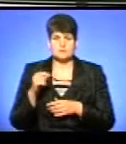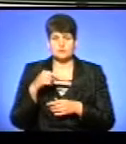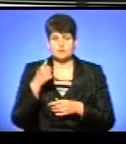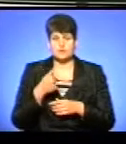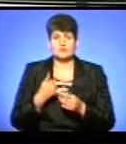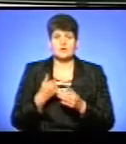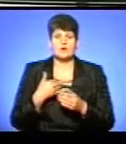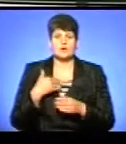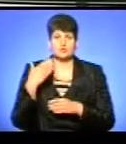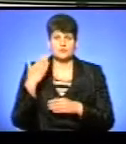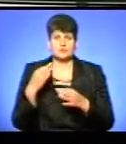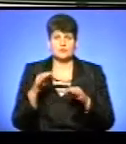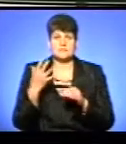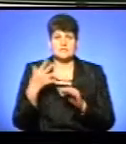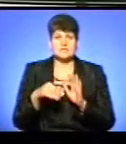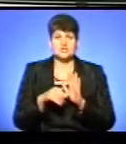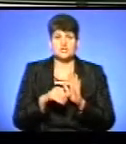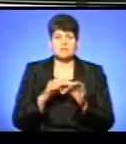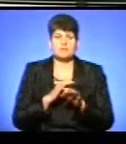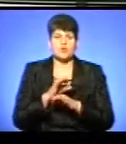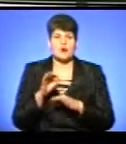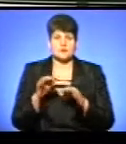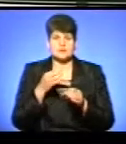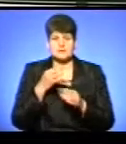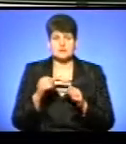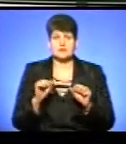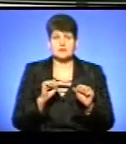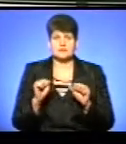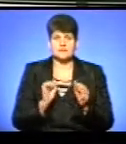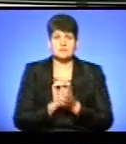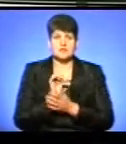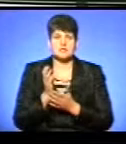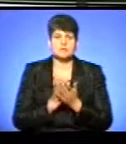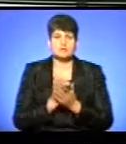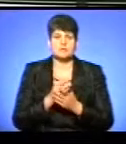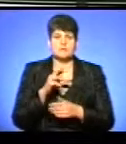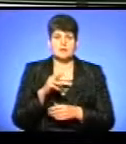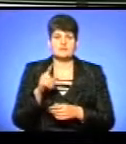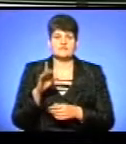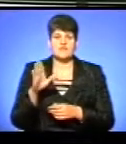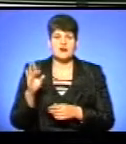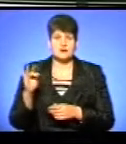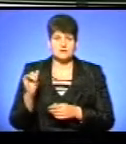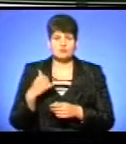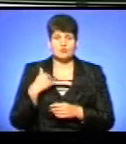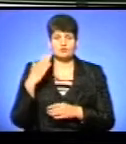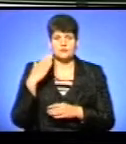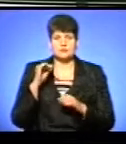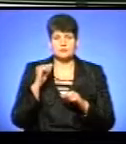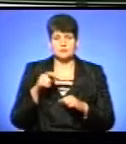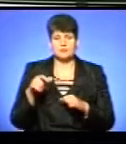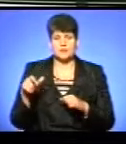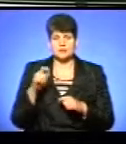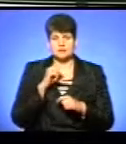до голосування допустили 56 проєктів, повідомила керівник пресслужби міської ради Мар'яна Зварич. Проголосувати можуть громадяни